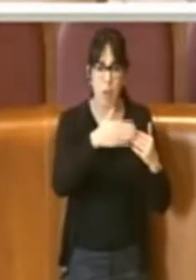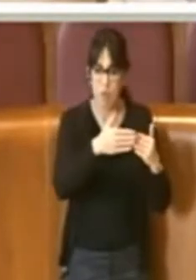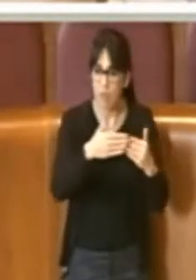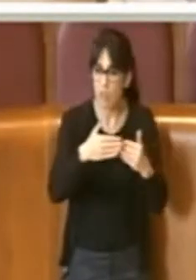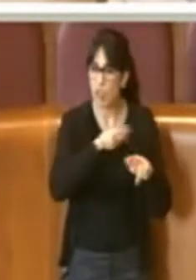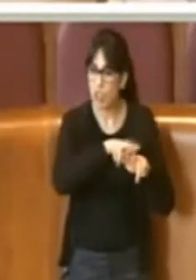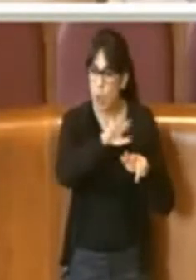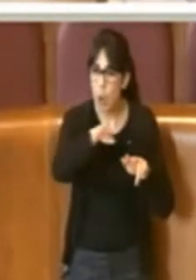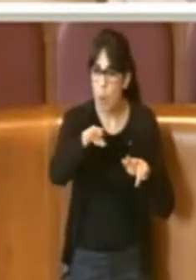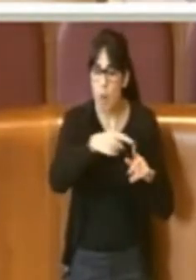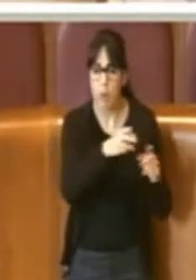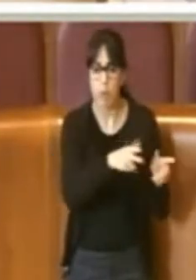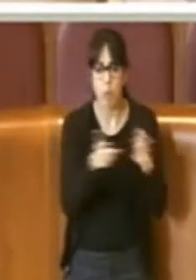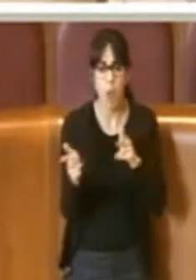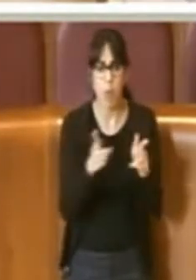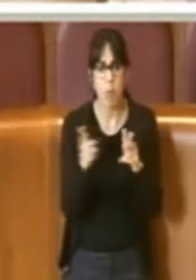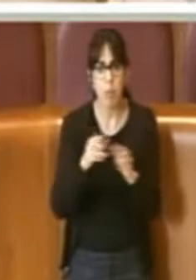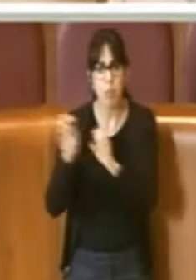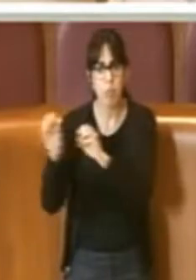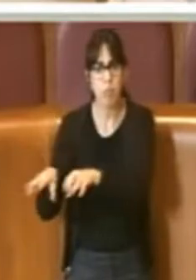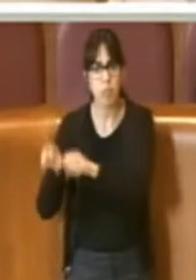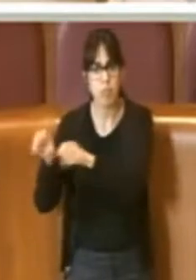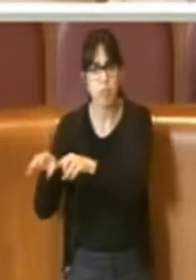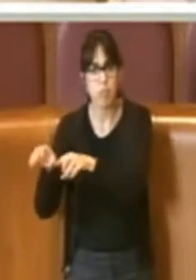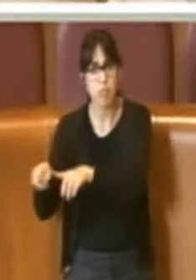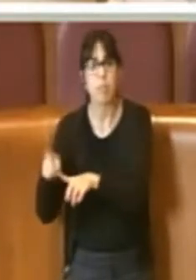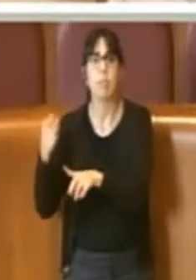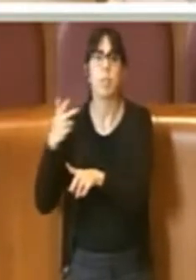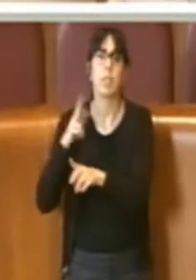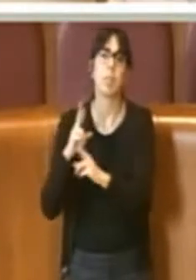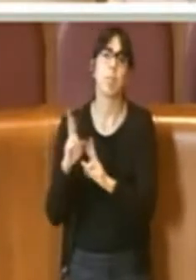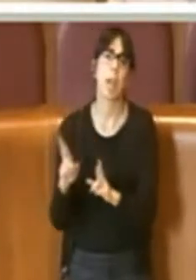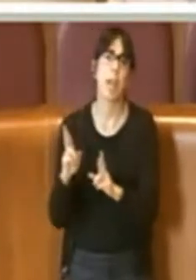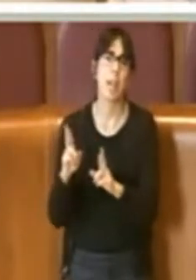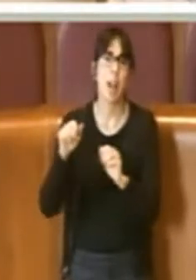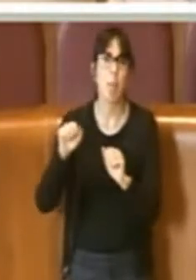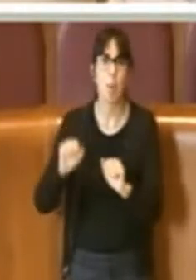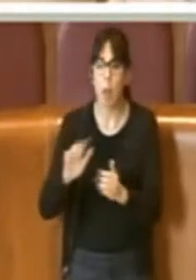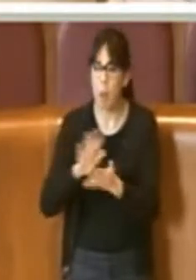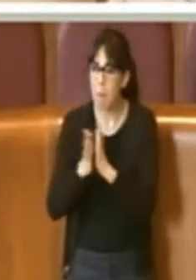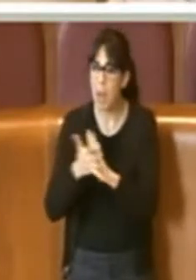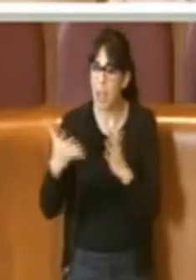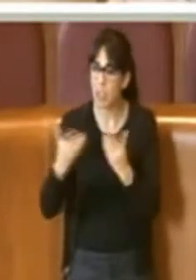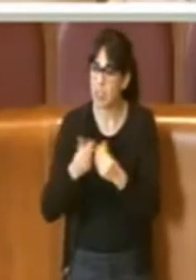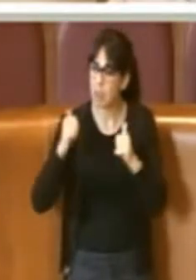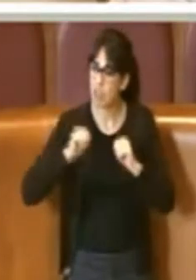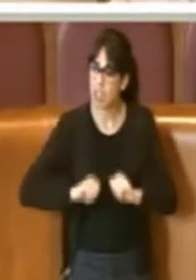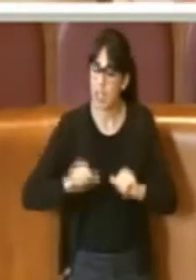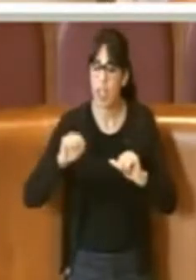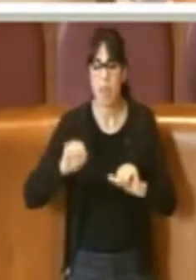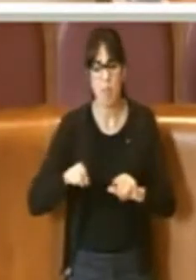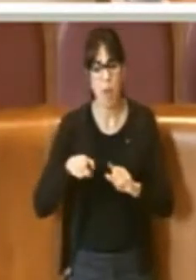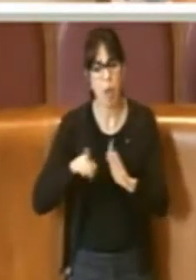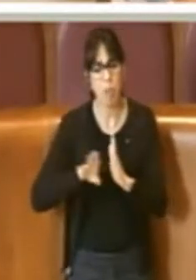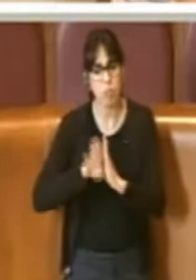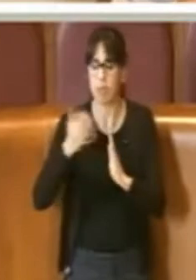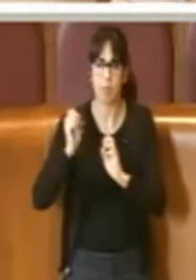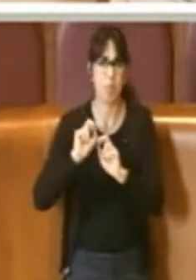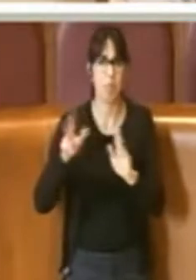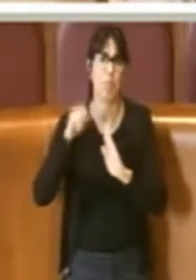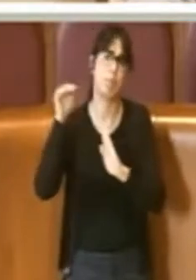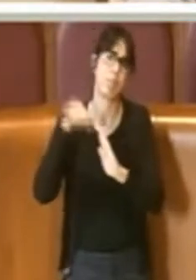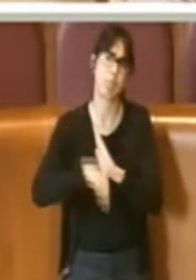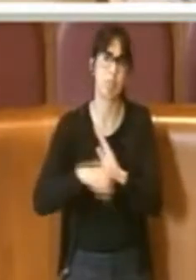sperando che questo patto civico come abbiamo detto con i cittadini possa in un certo qual modo attenuare questi incresciosi fenomeni e